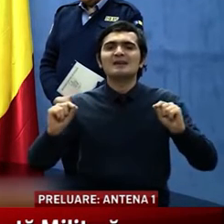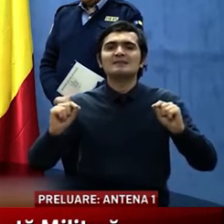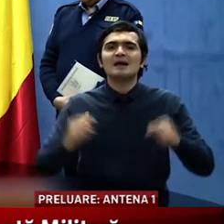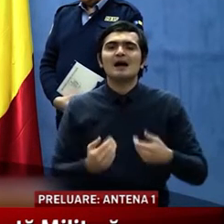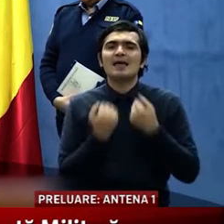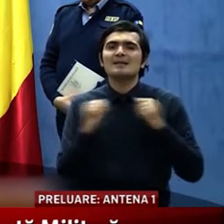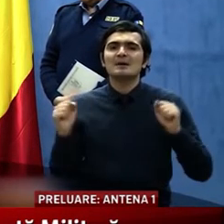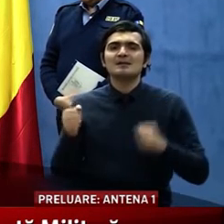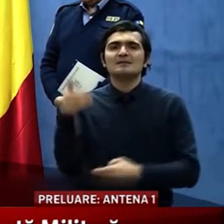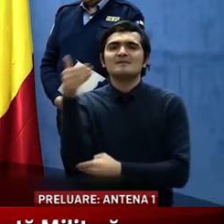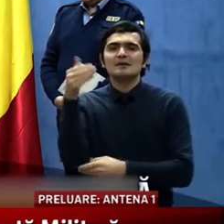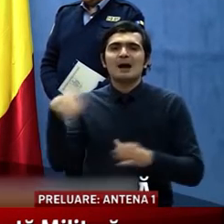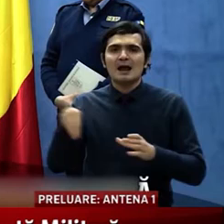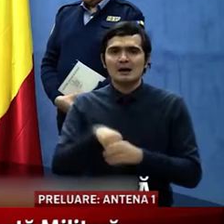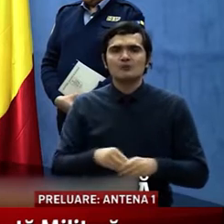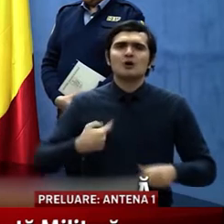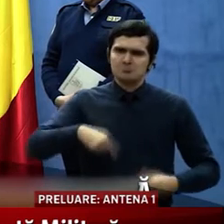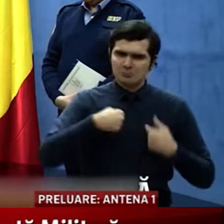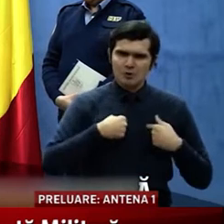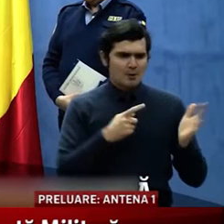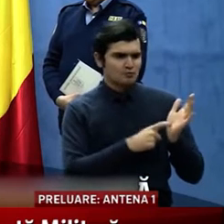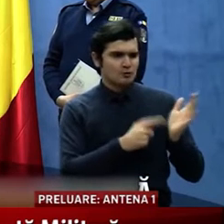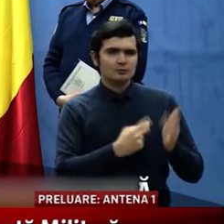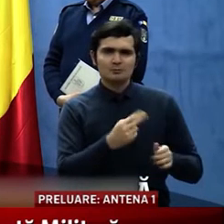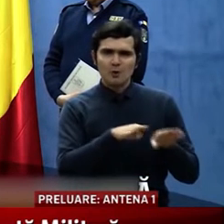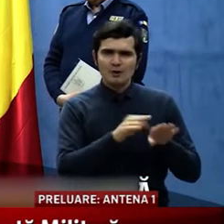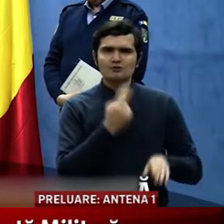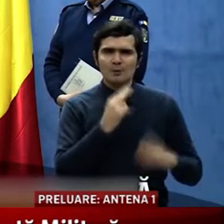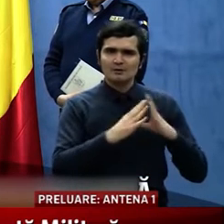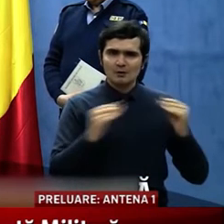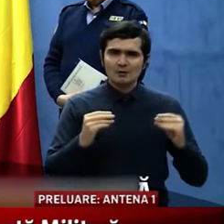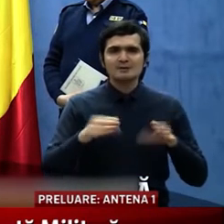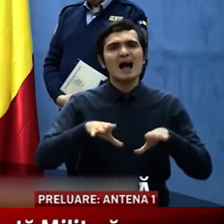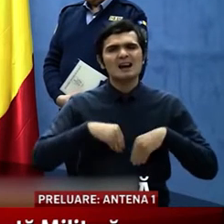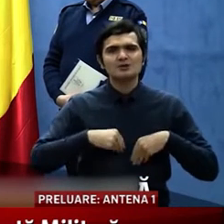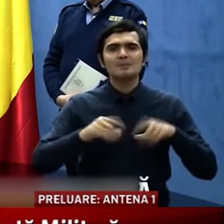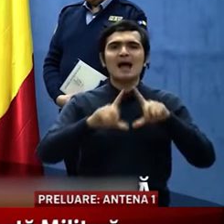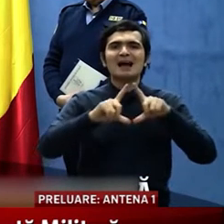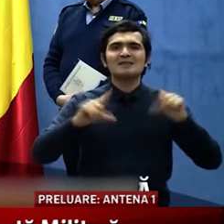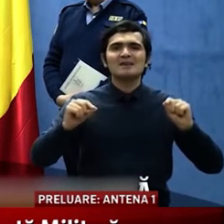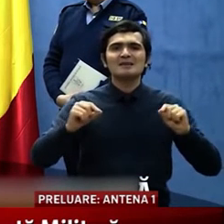solicitat colegilor de la Poliția Română să accepte adeverință fără ștampilă.